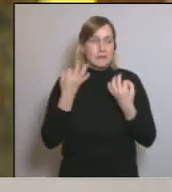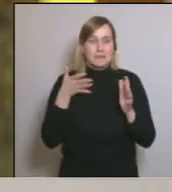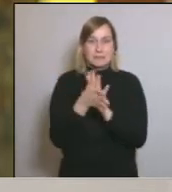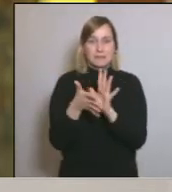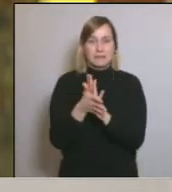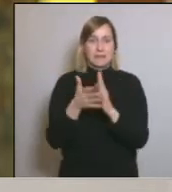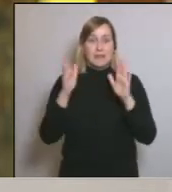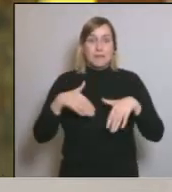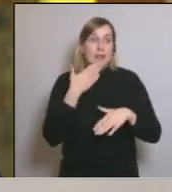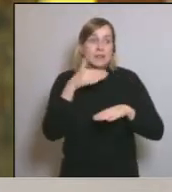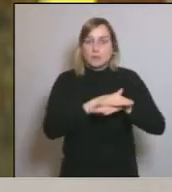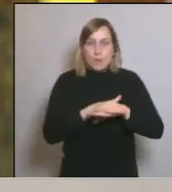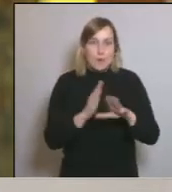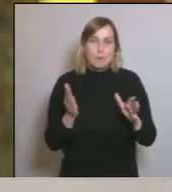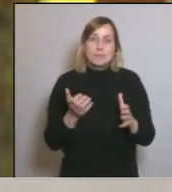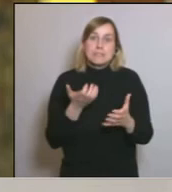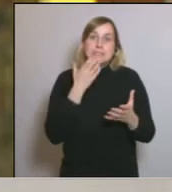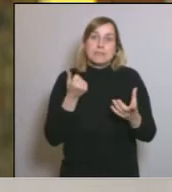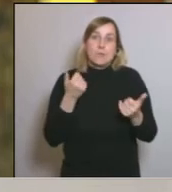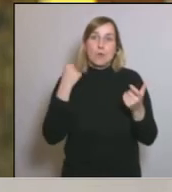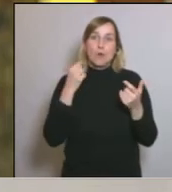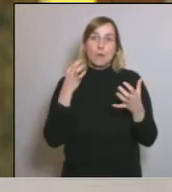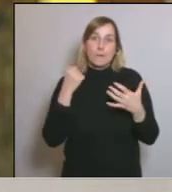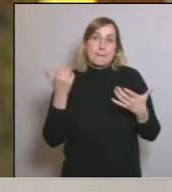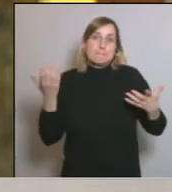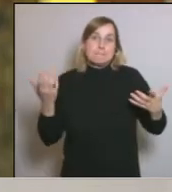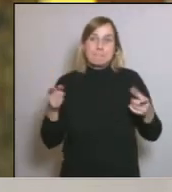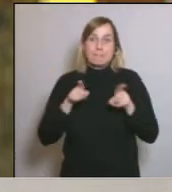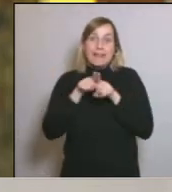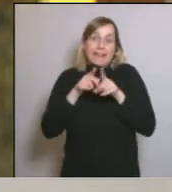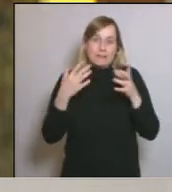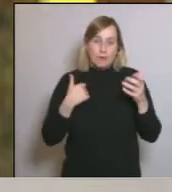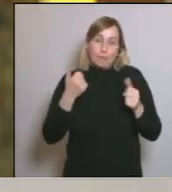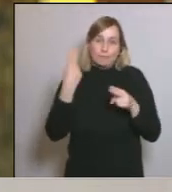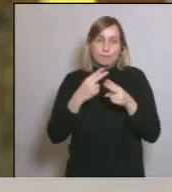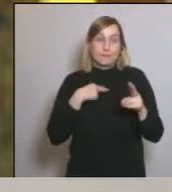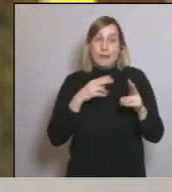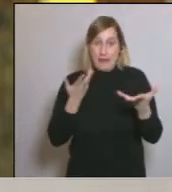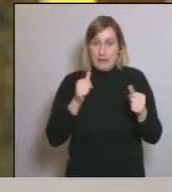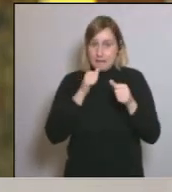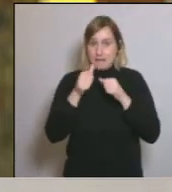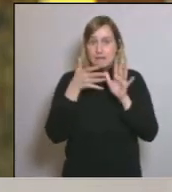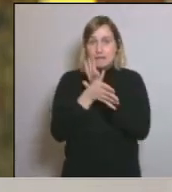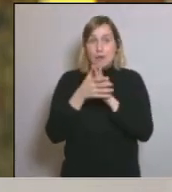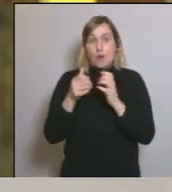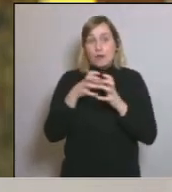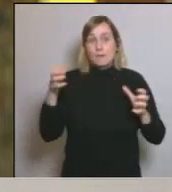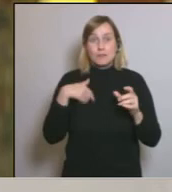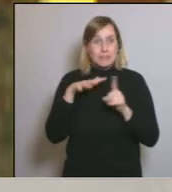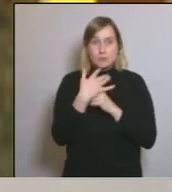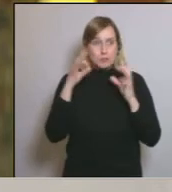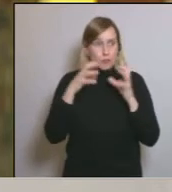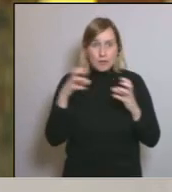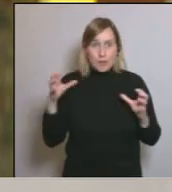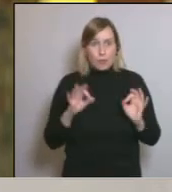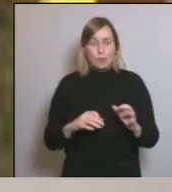i disculpeu-me si tinc un punt crític en les paraules que dic, o de gravetat, però és que la situació és així de greu.